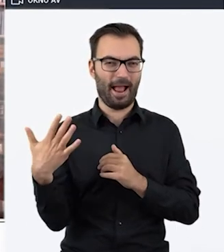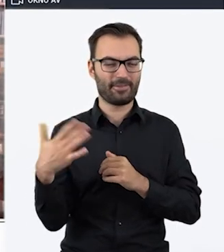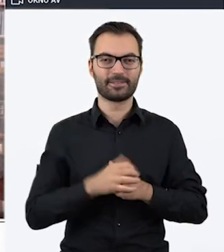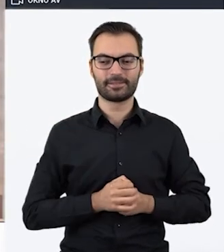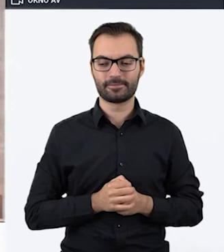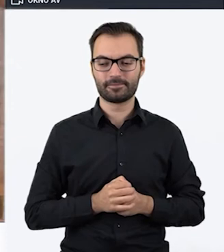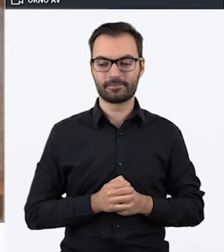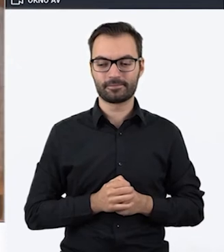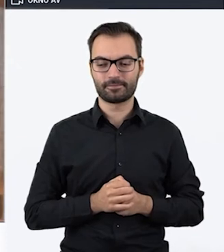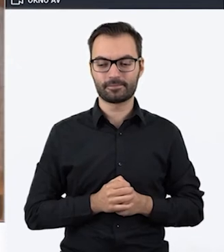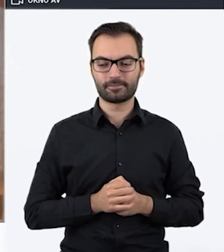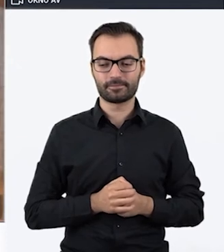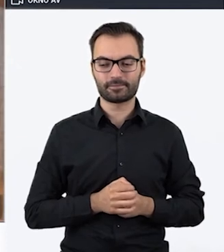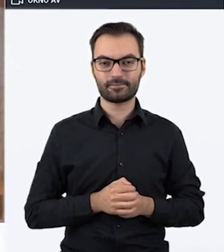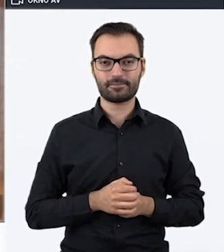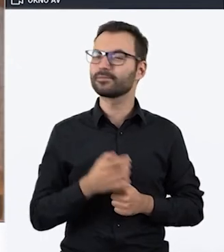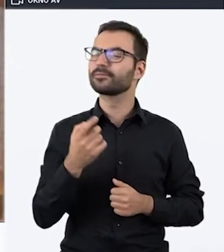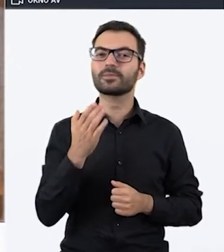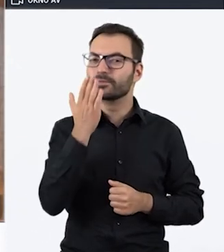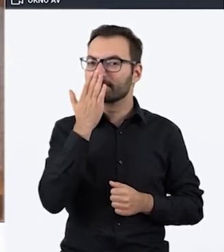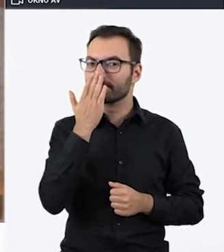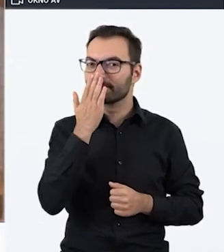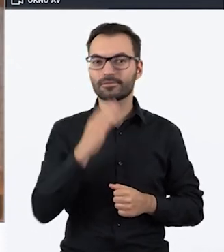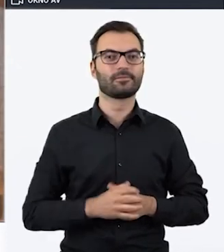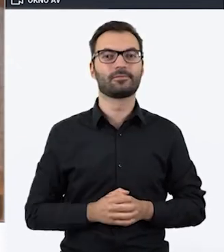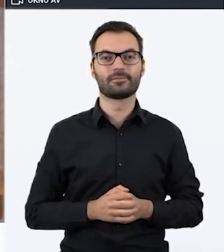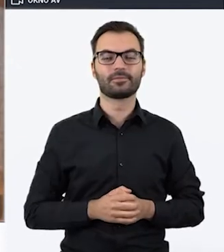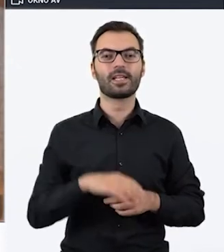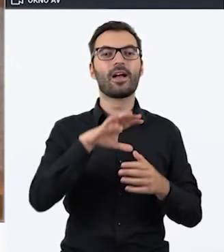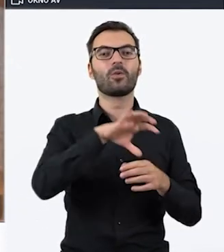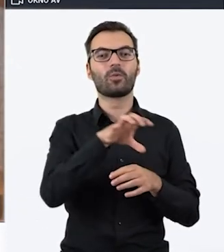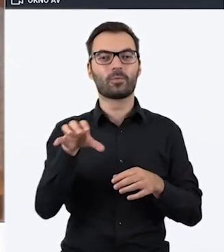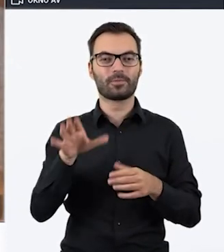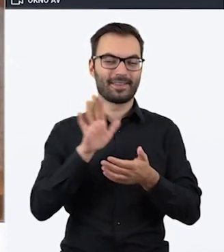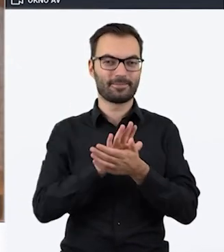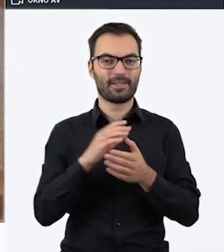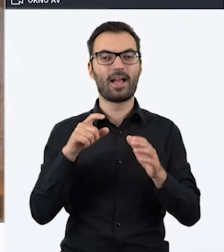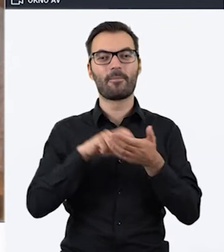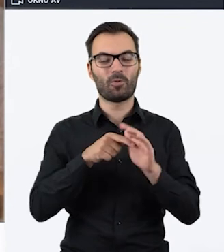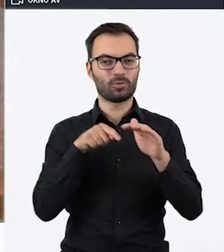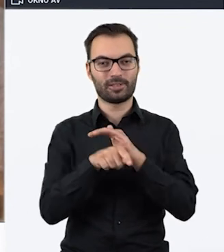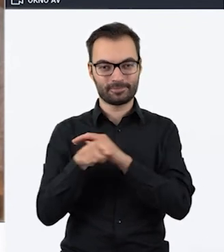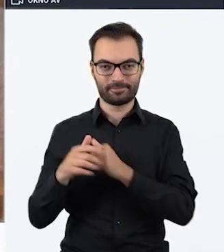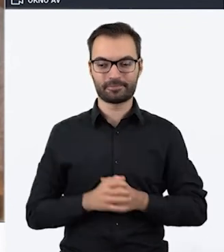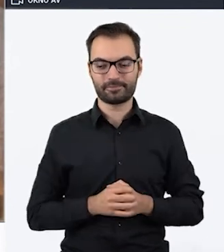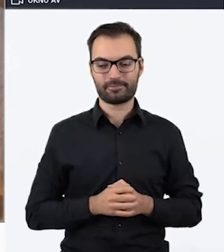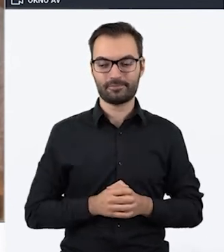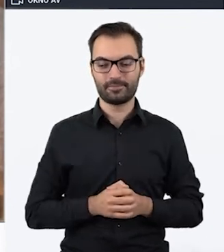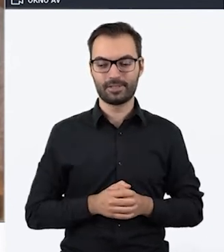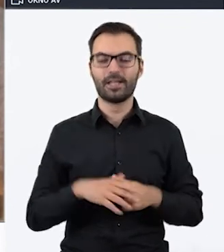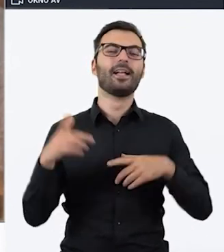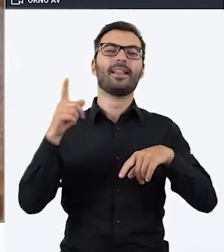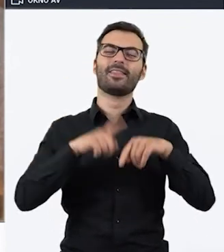i zobaczmy, jaka informacja kryje się tutaj. Rodzaje Escape Roomów. Drodzy Państwo, takie